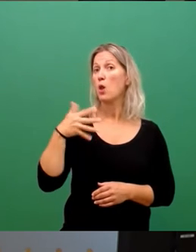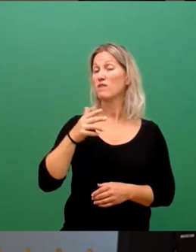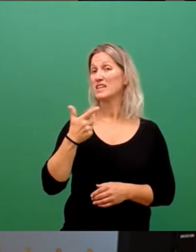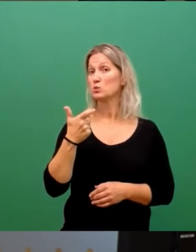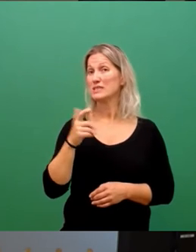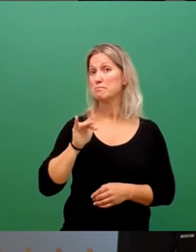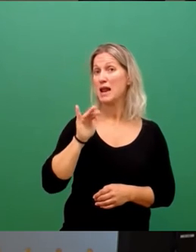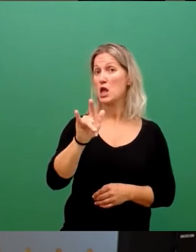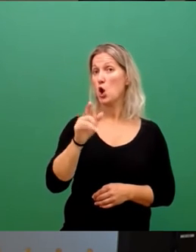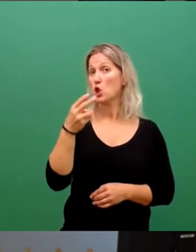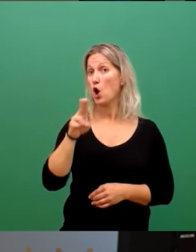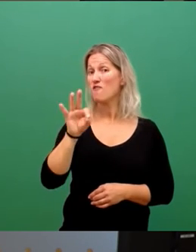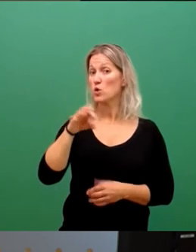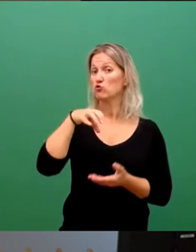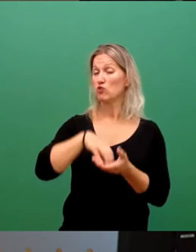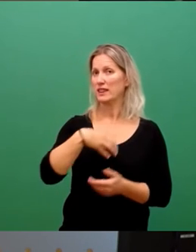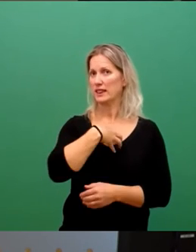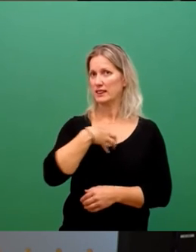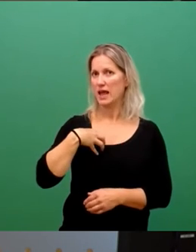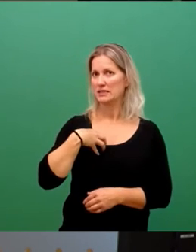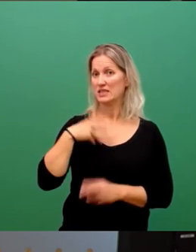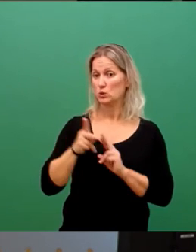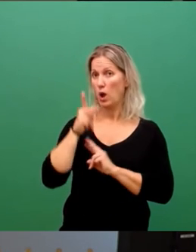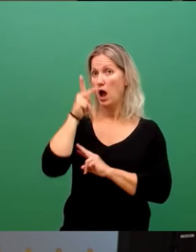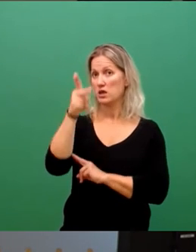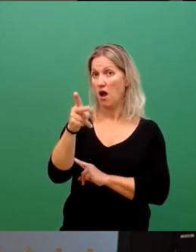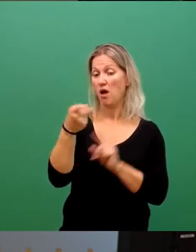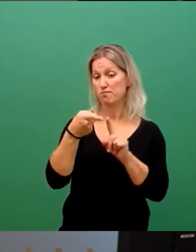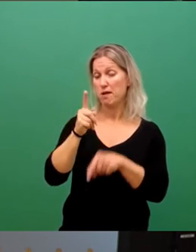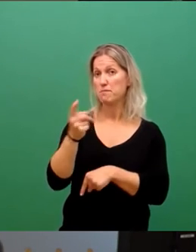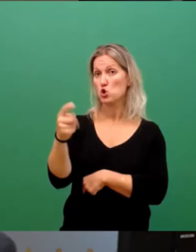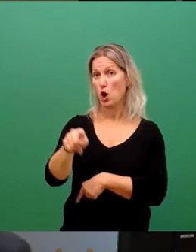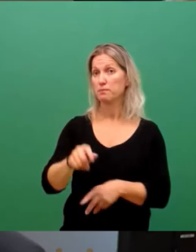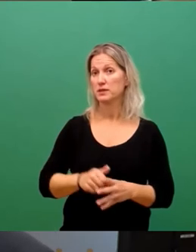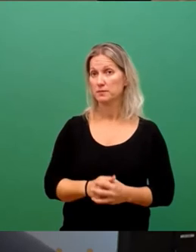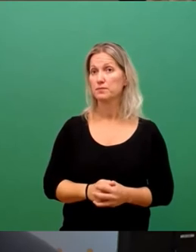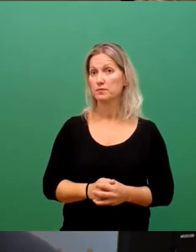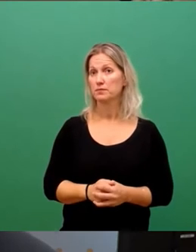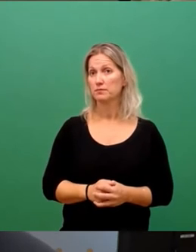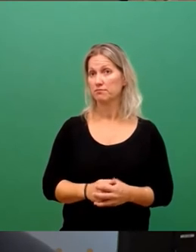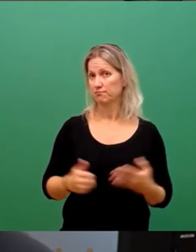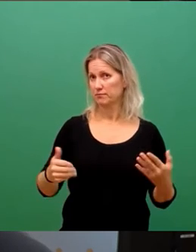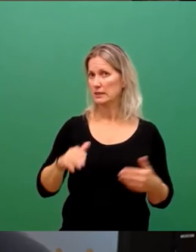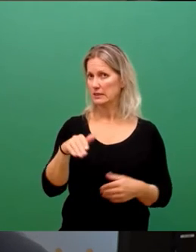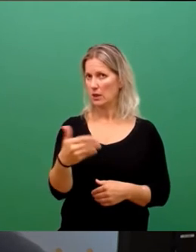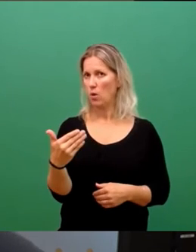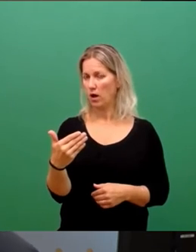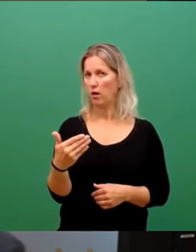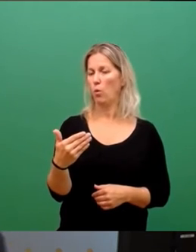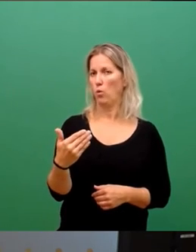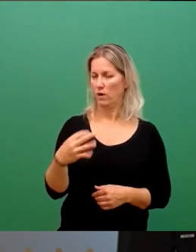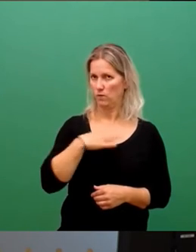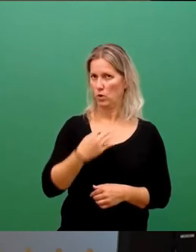für die Stadt Dresden in den kommenden zwei Jahren steigen wird. Nur um eingeführt zu bekommen, mit welchen Herausforderungen